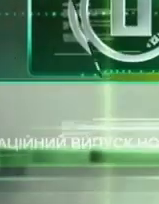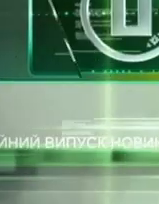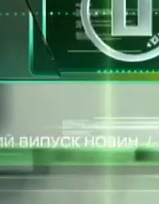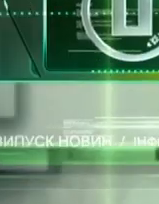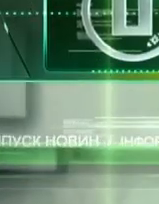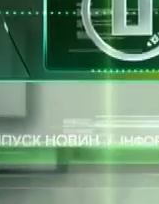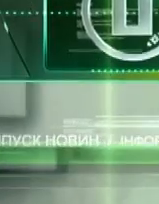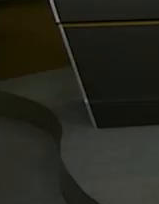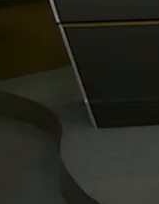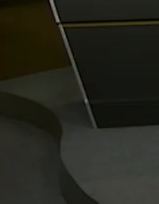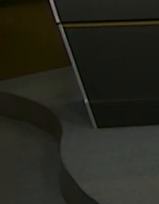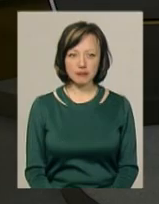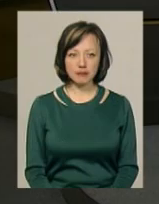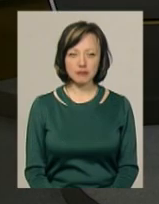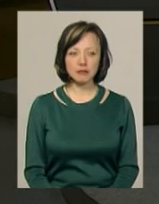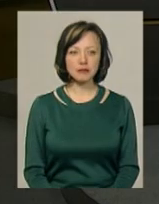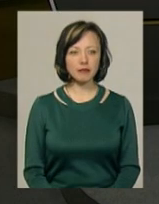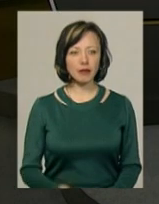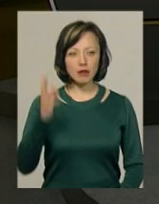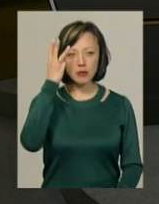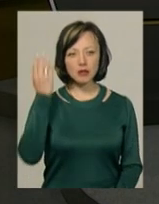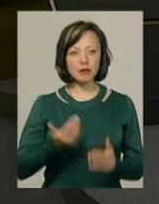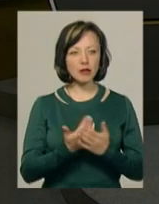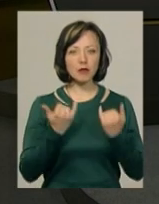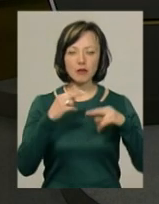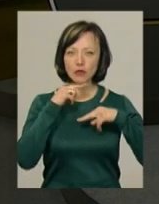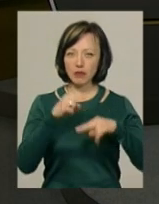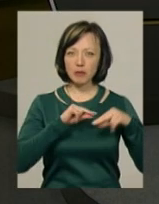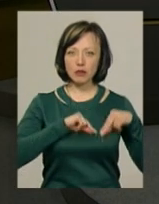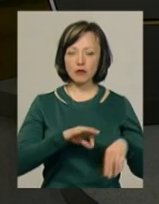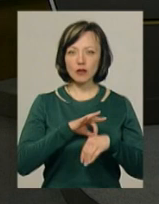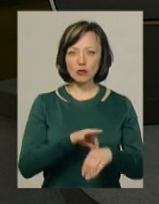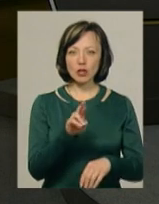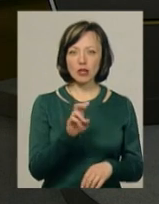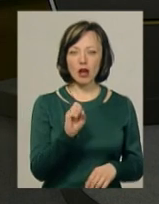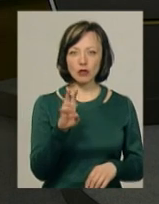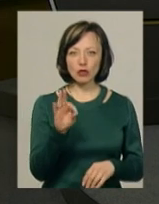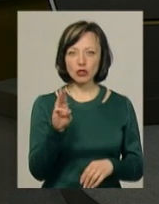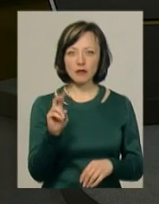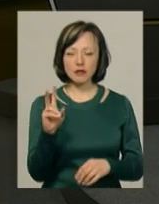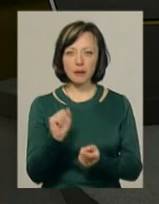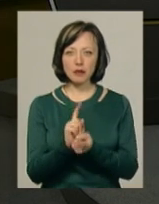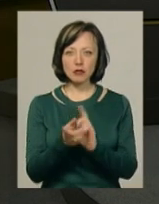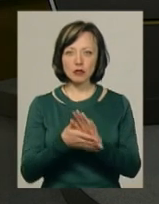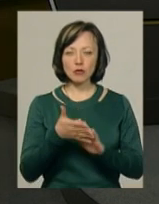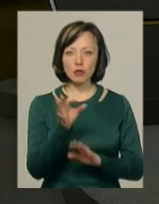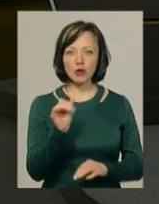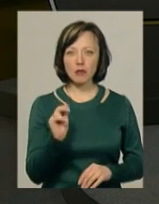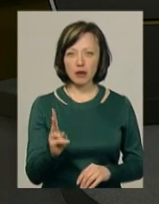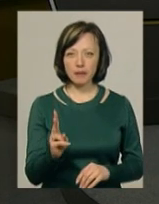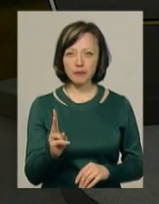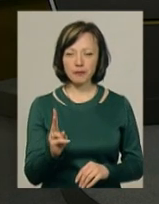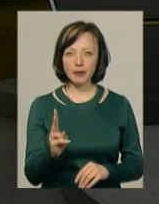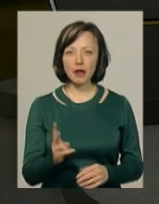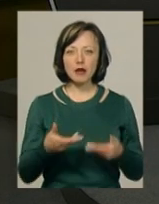Музика Подільська панорама до вашої уваги. В студії працюють ведуча Ярослава Антошевська, перекладач на жестову мову Ольга